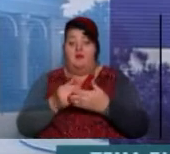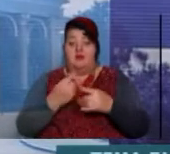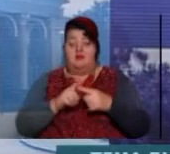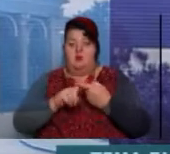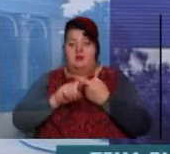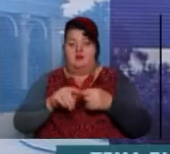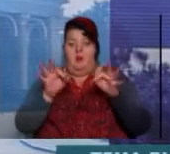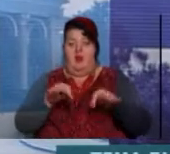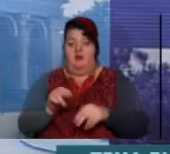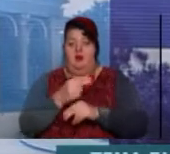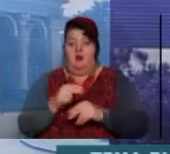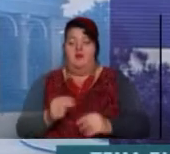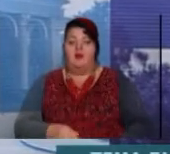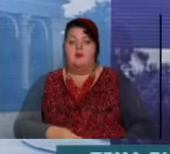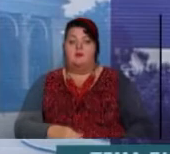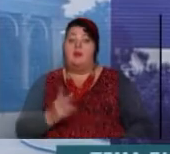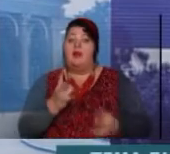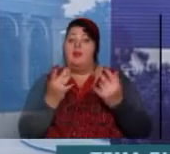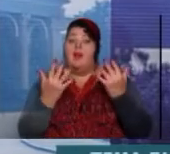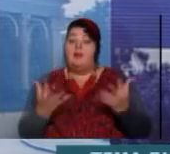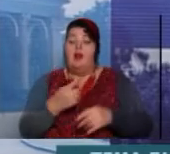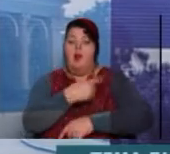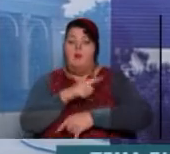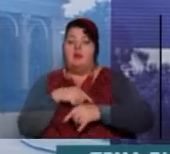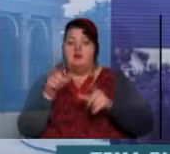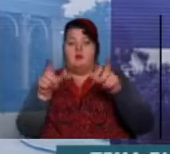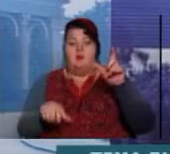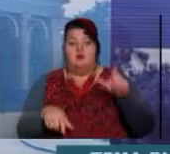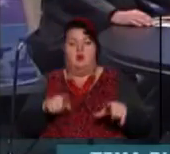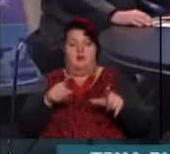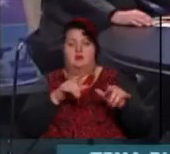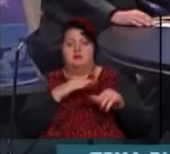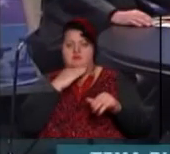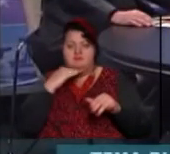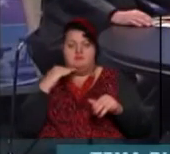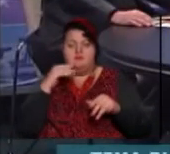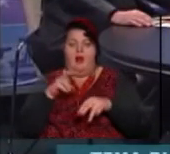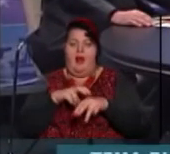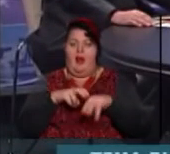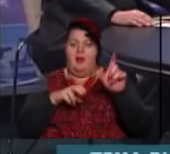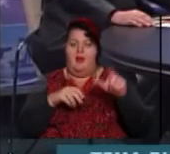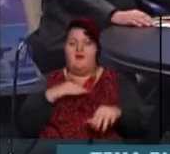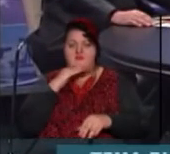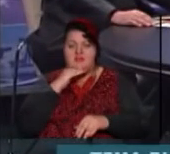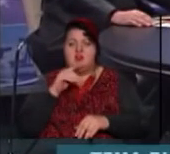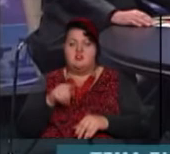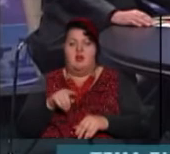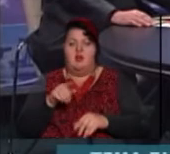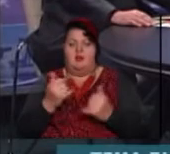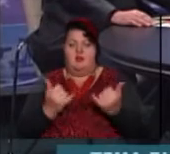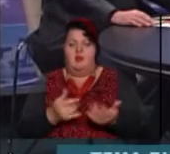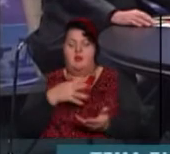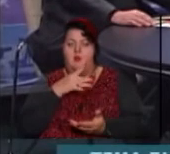Наскільки от медичний персонал, забезпечені Ви медичним персоналом, вистачає лікарів на даний момент?